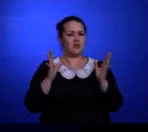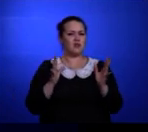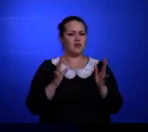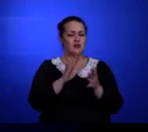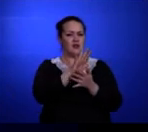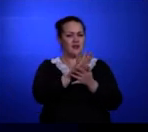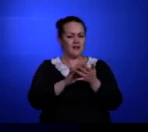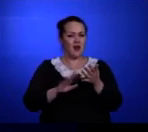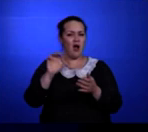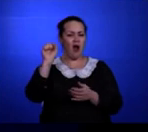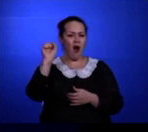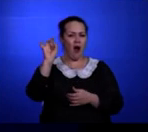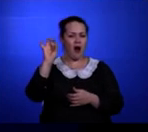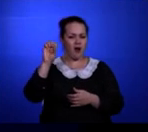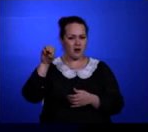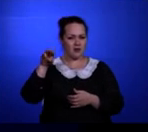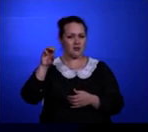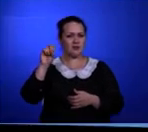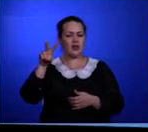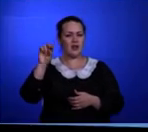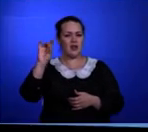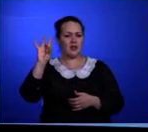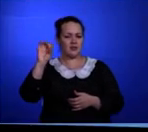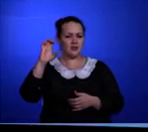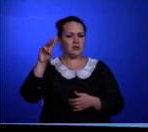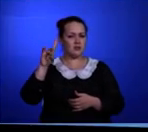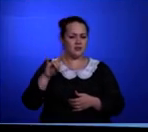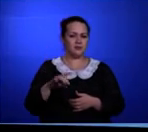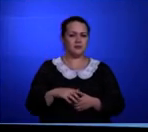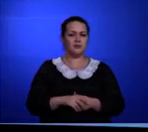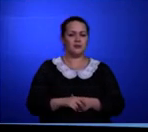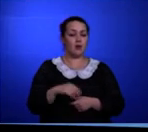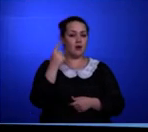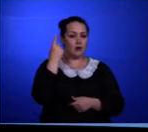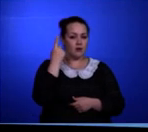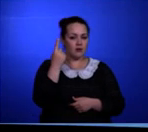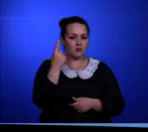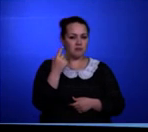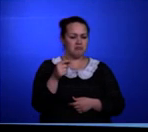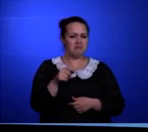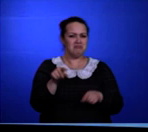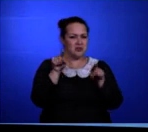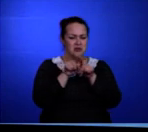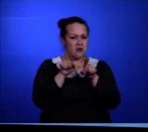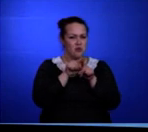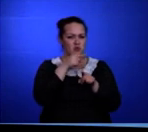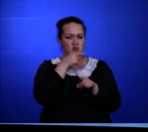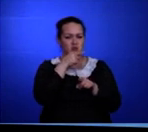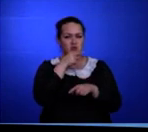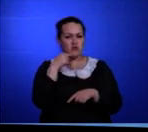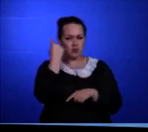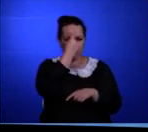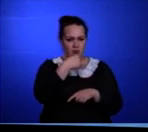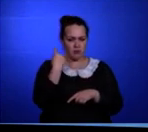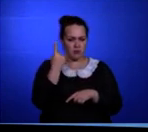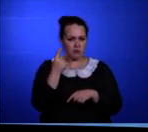артиллеристы. Один из артиллеристов не походил на русского. Может,